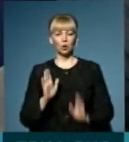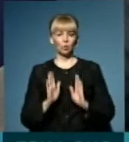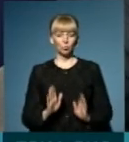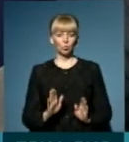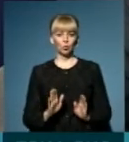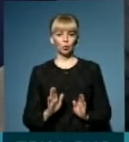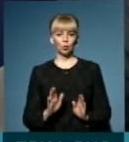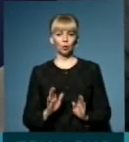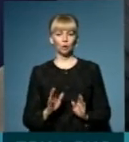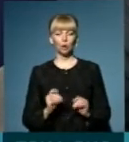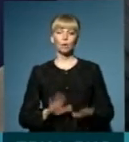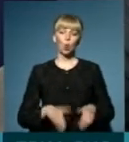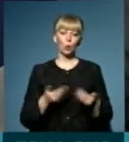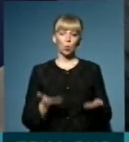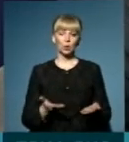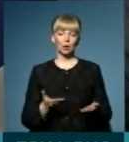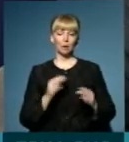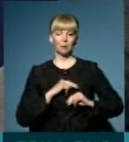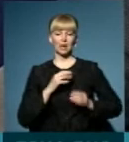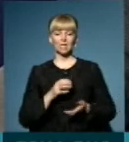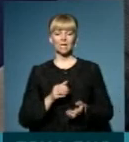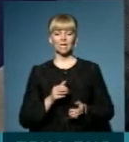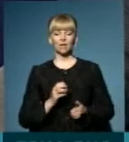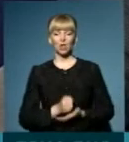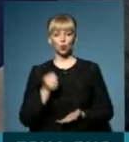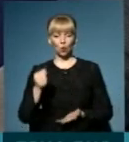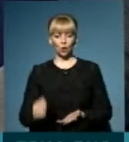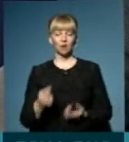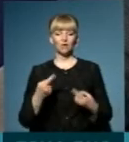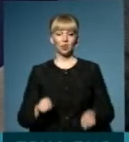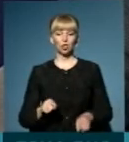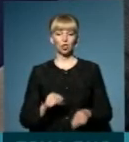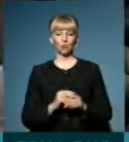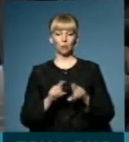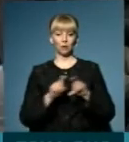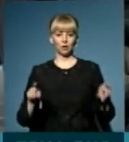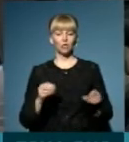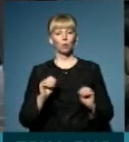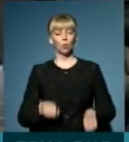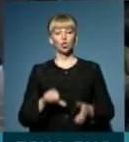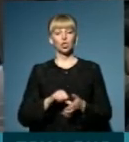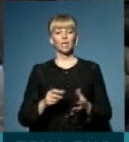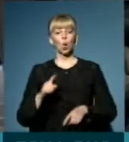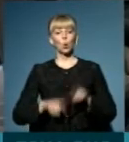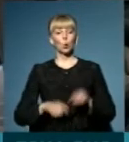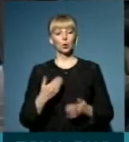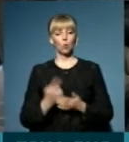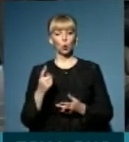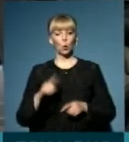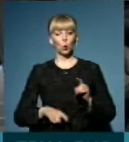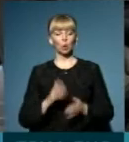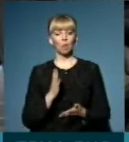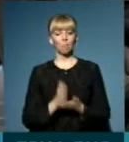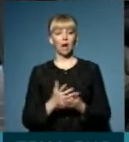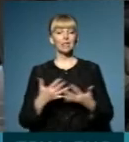пропозиції щодо працевлаштування в інших амбулаторіях. Чи можуть члени родини, наприклад, однієї родини,